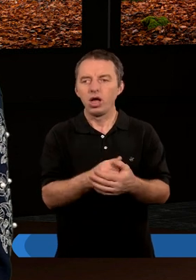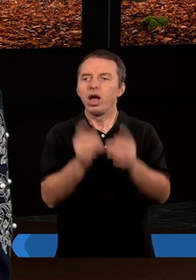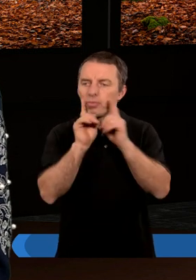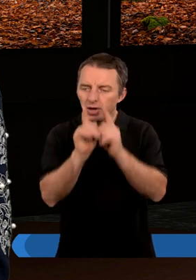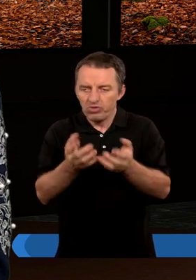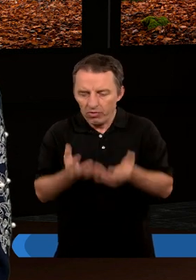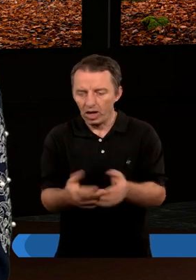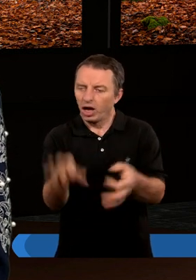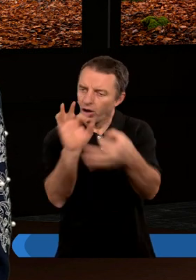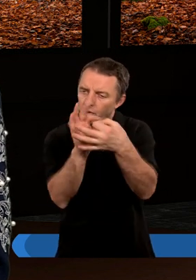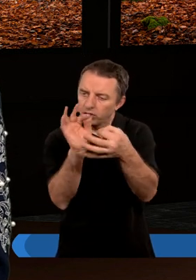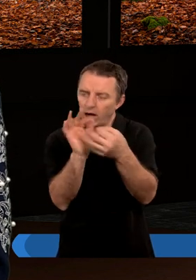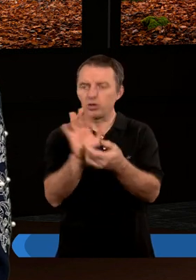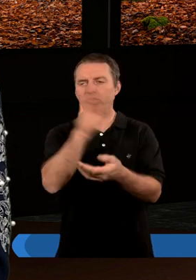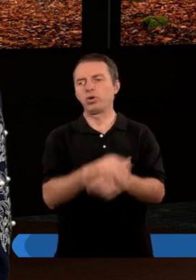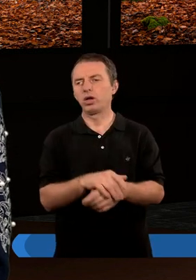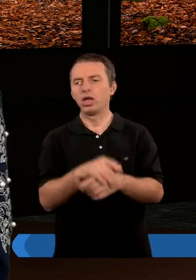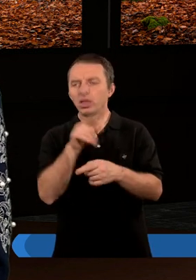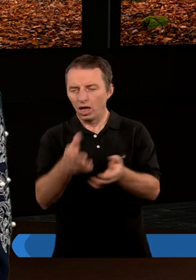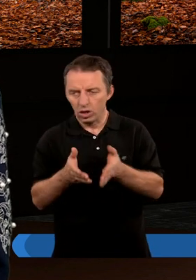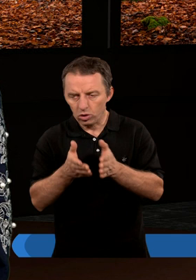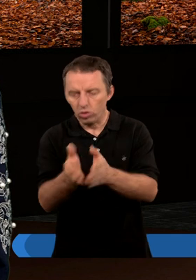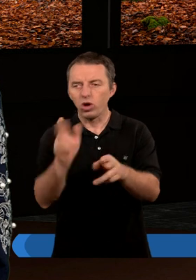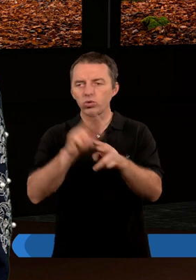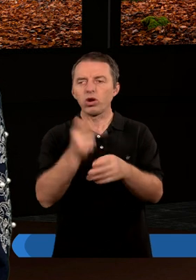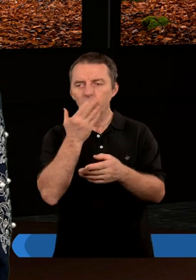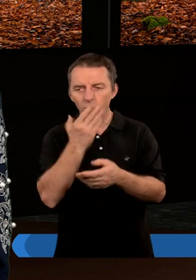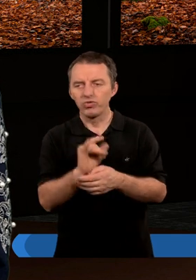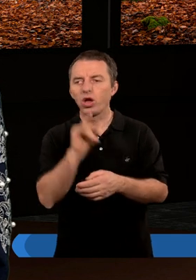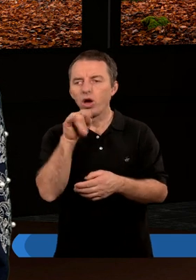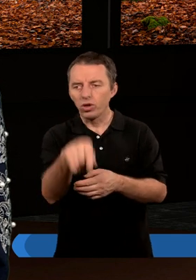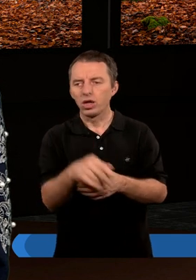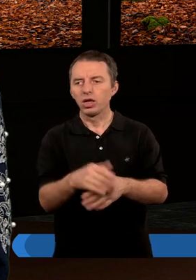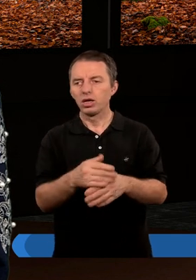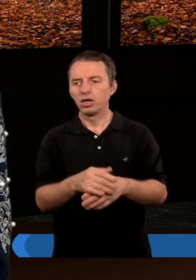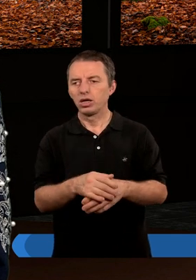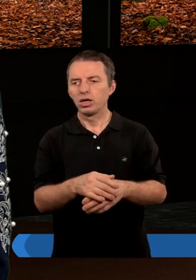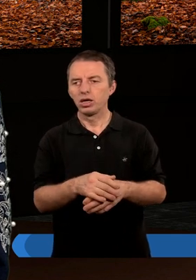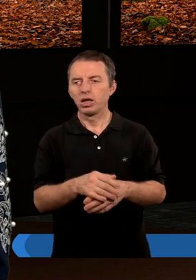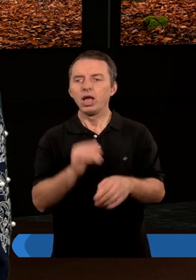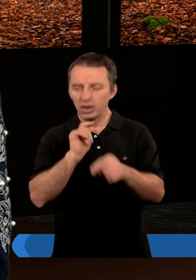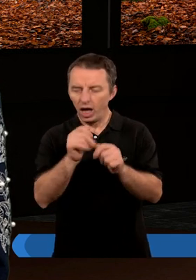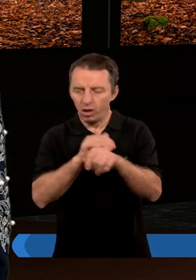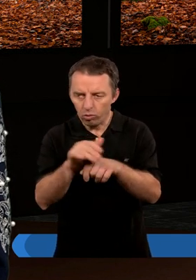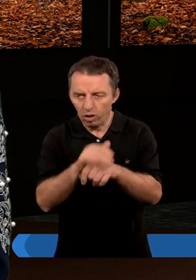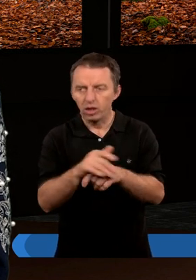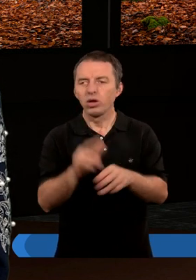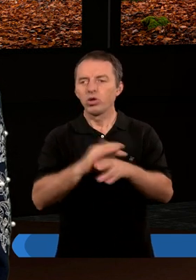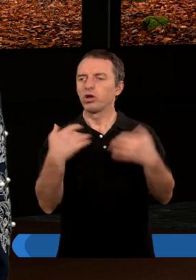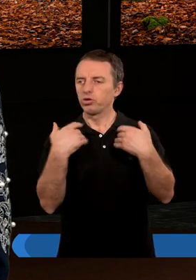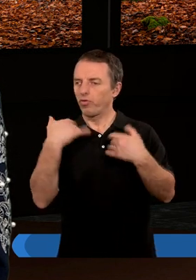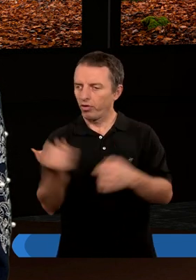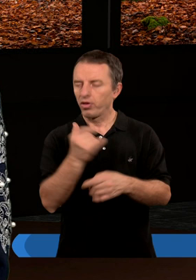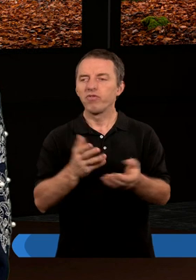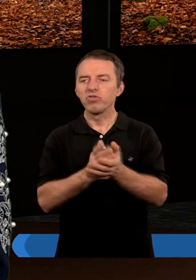tylko prawdziwa chęć relacji z Panem Bogiem. I ta nagroda, o której mówi, czyli dar łaski Bożej, którym jest